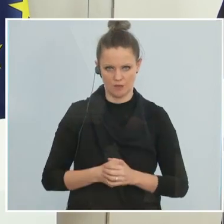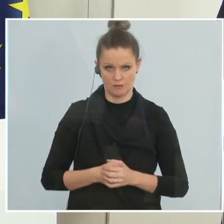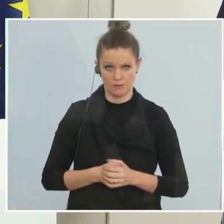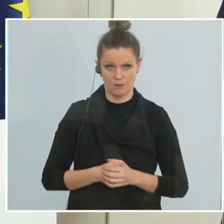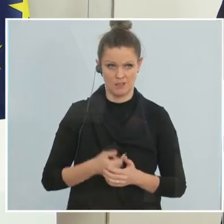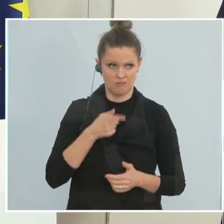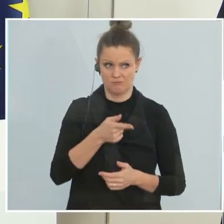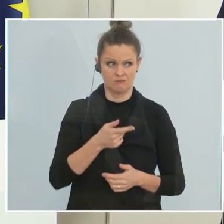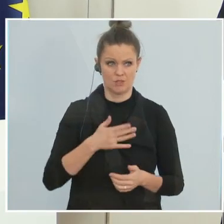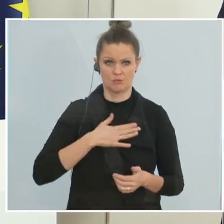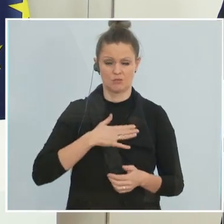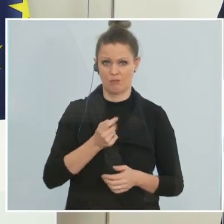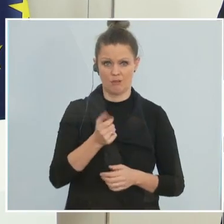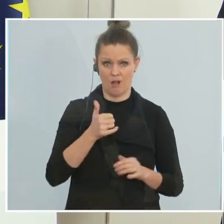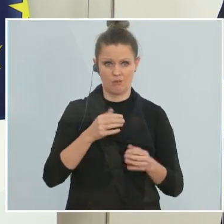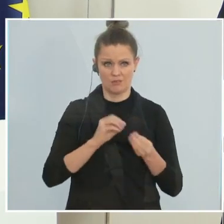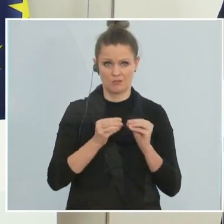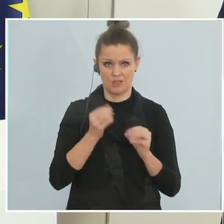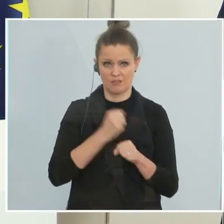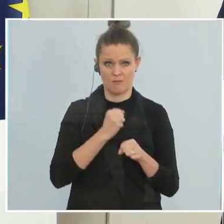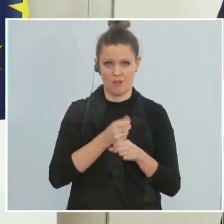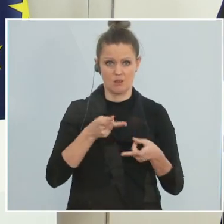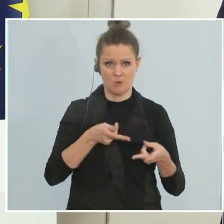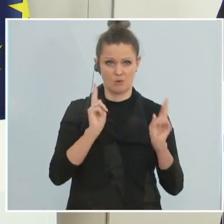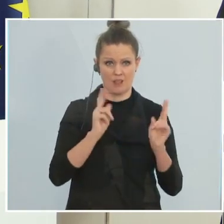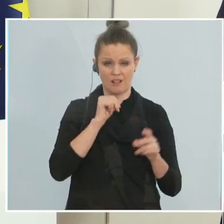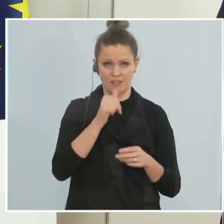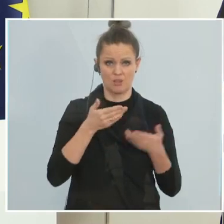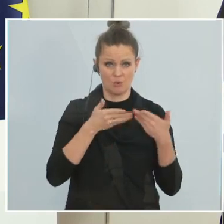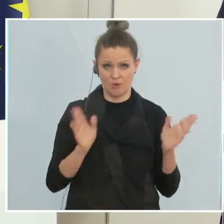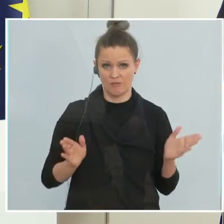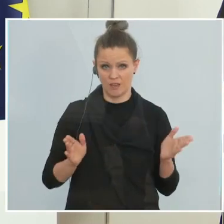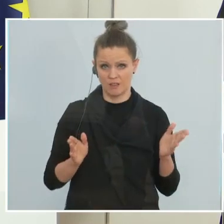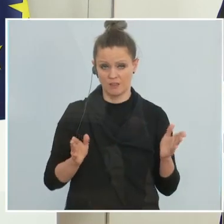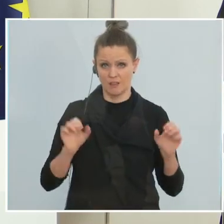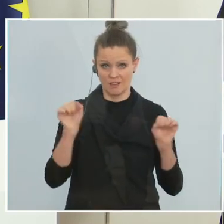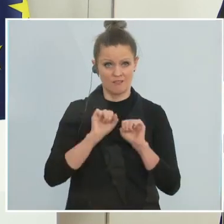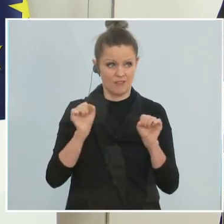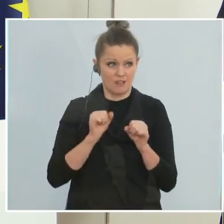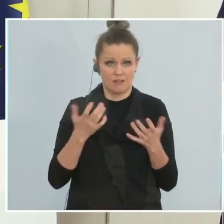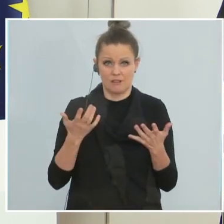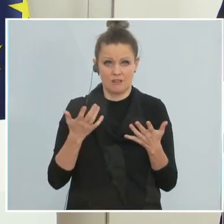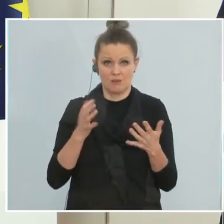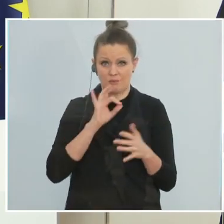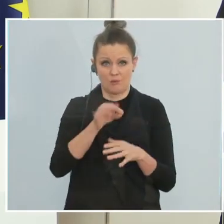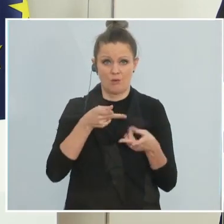kaum ein Geschäft. Die Tatsache, dass die Hotels nicht offen haben, der Winter ist ja für die vorbei.